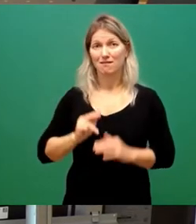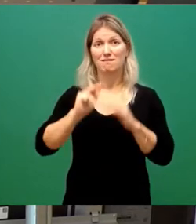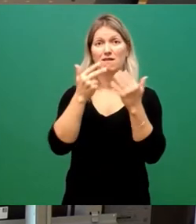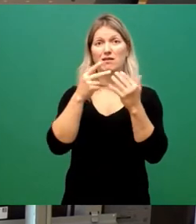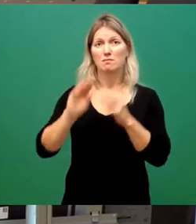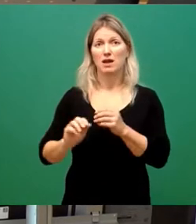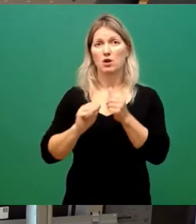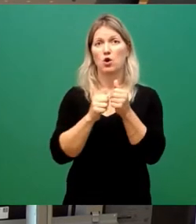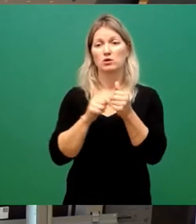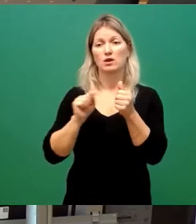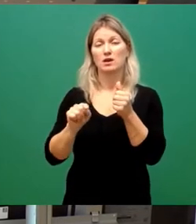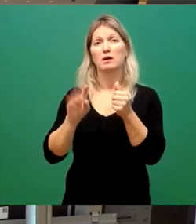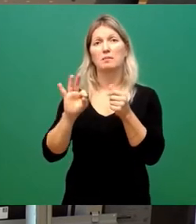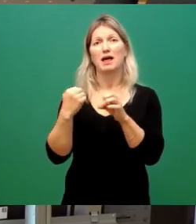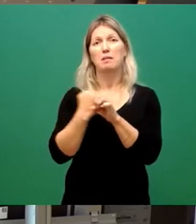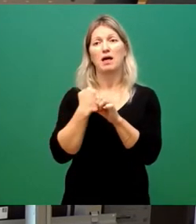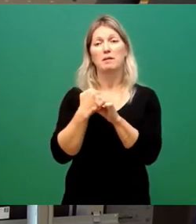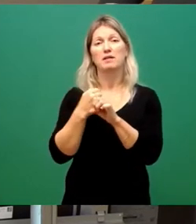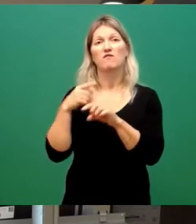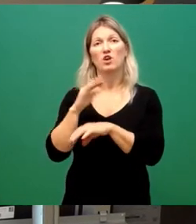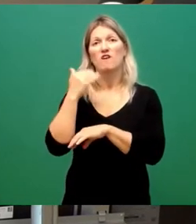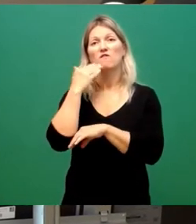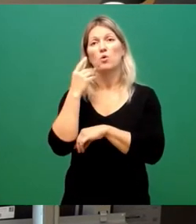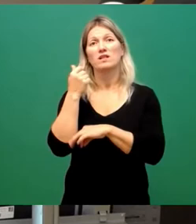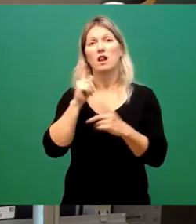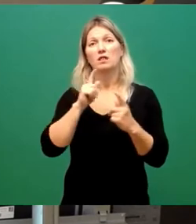Bearbeitung der Wohnangeldanträge helfen.